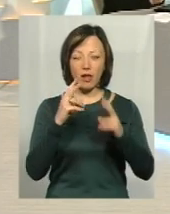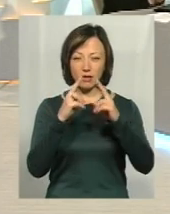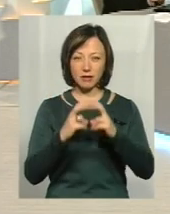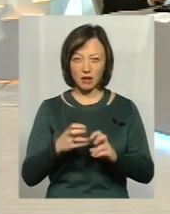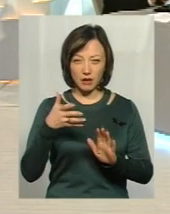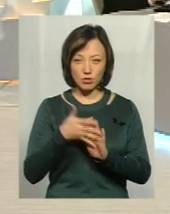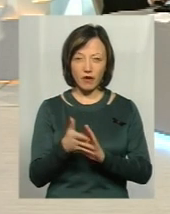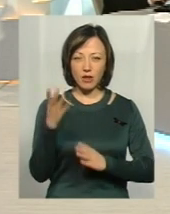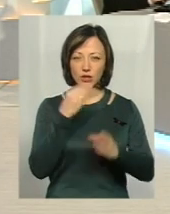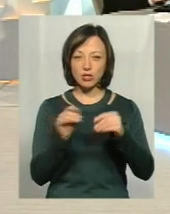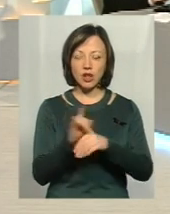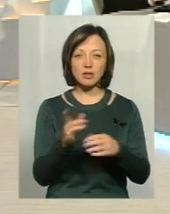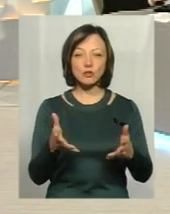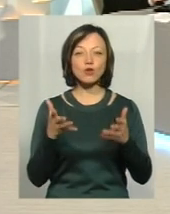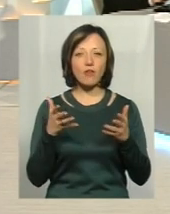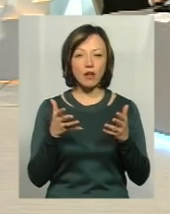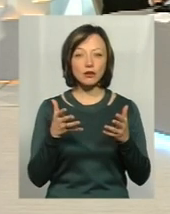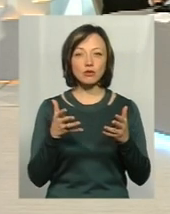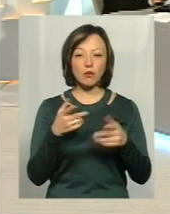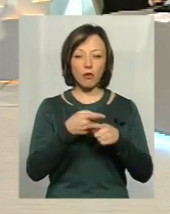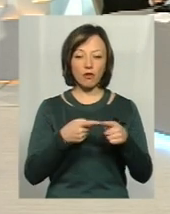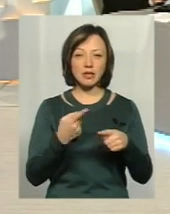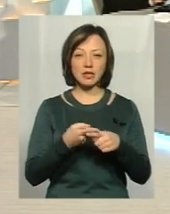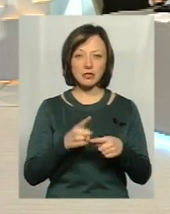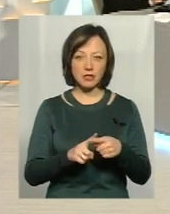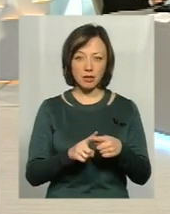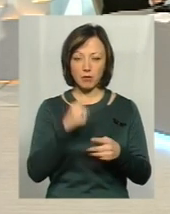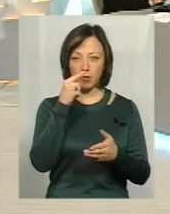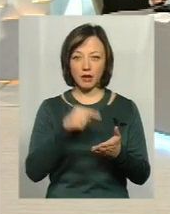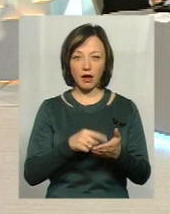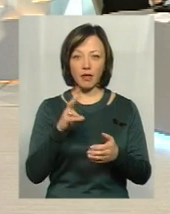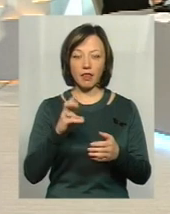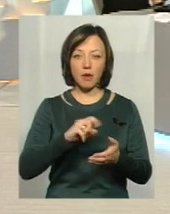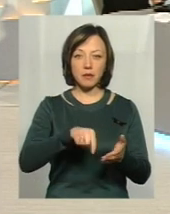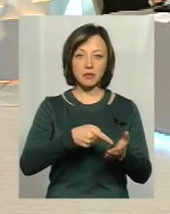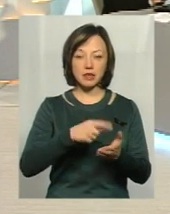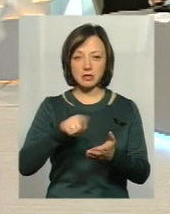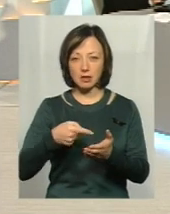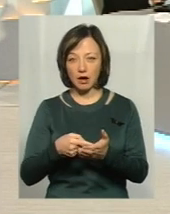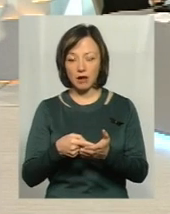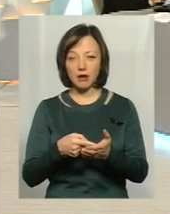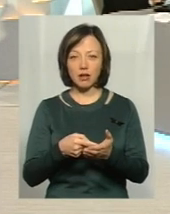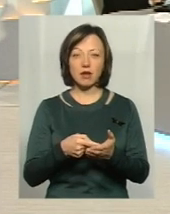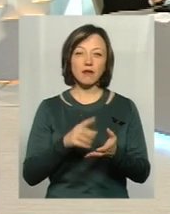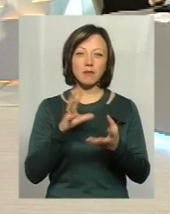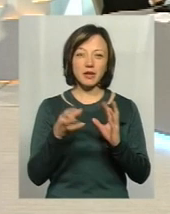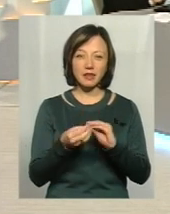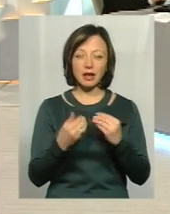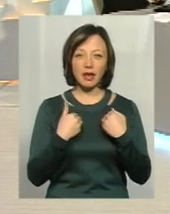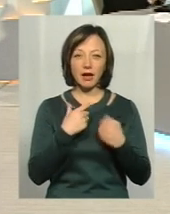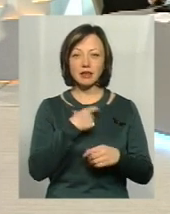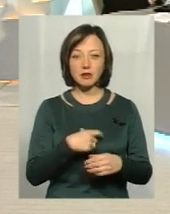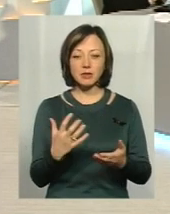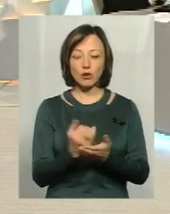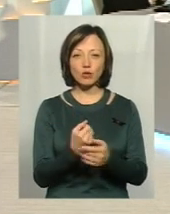саме шахраїв, так, як з'ясувалося, ну, половина це все таки припадає на міста. Ну, в принципі, я для себе